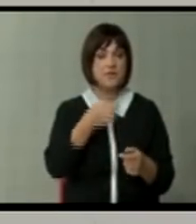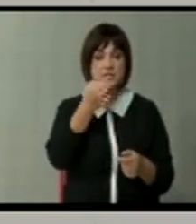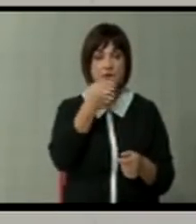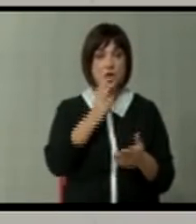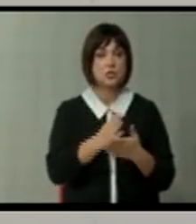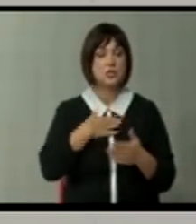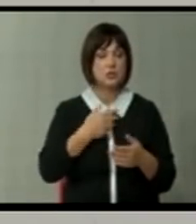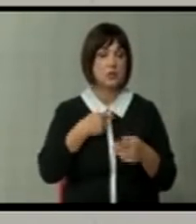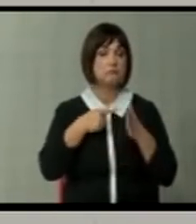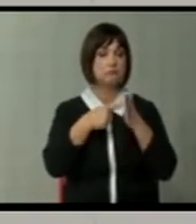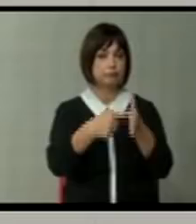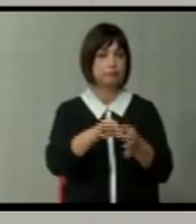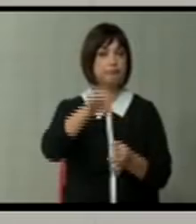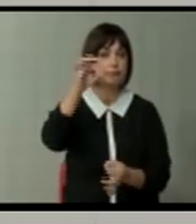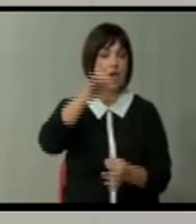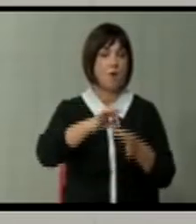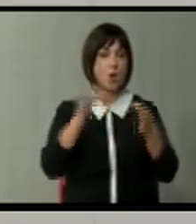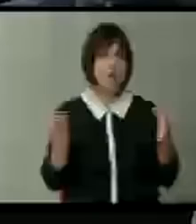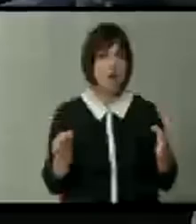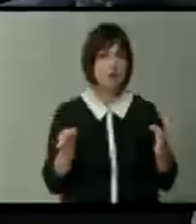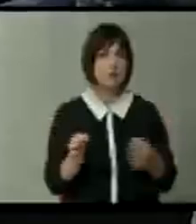го предочи или ни го прикаже во јавността.